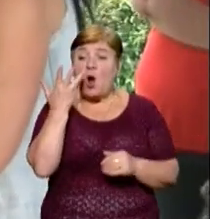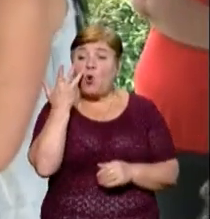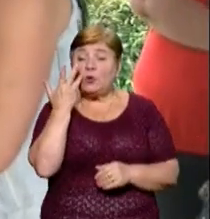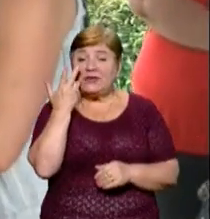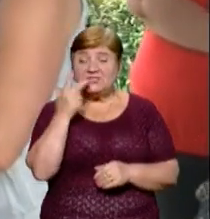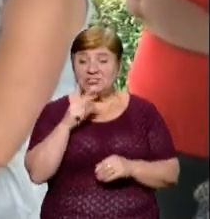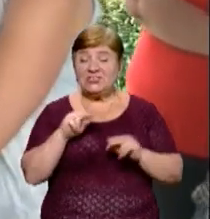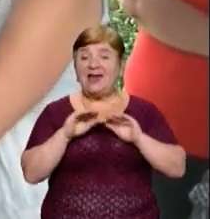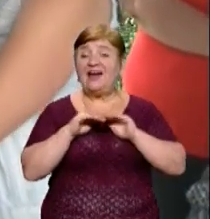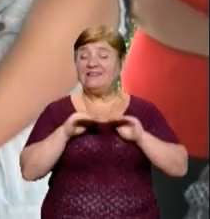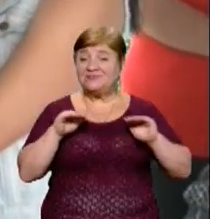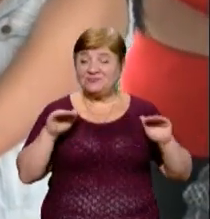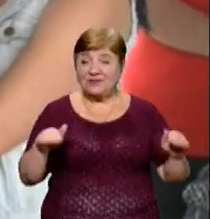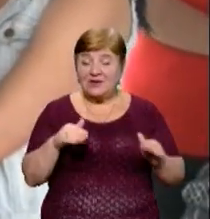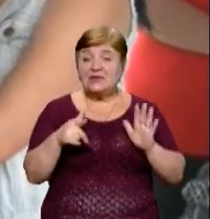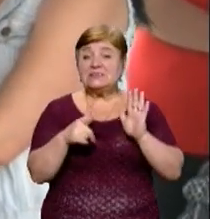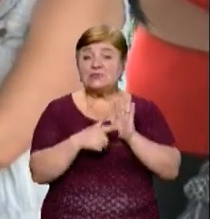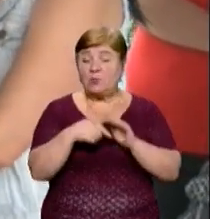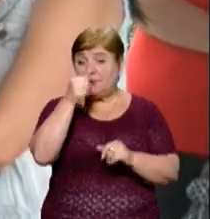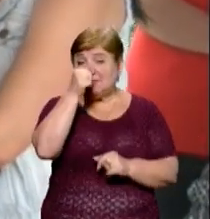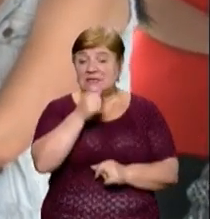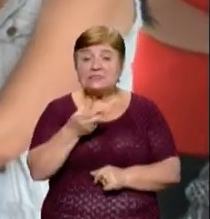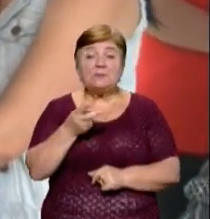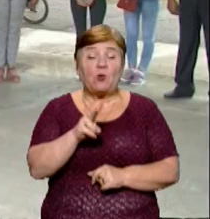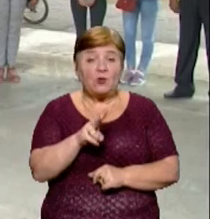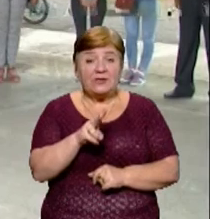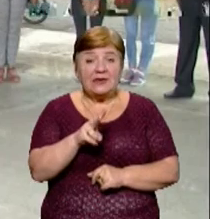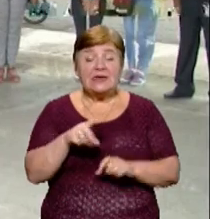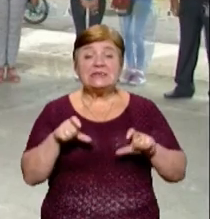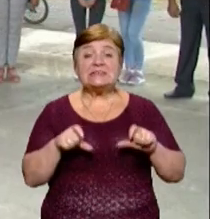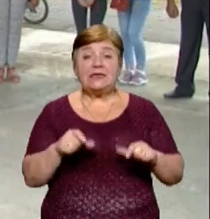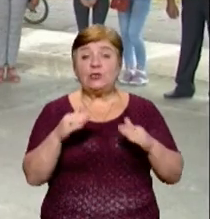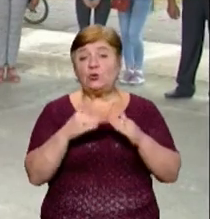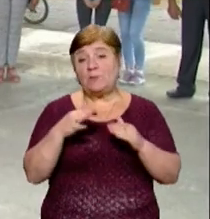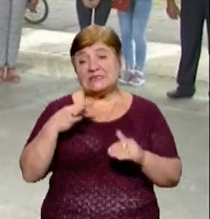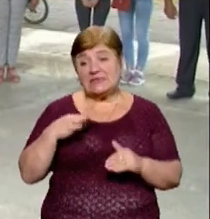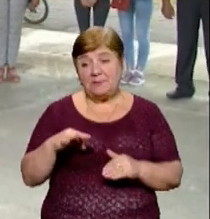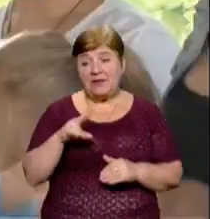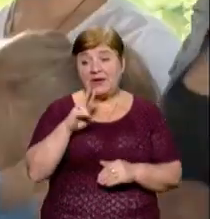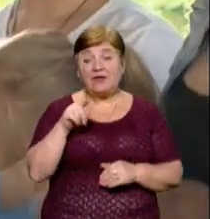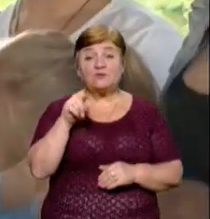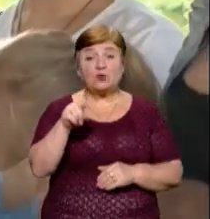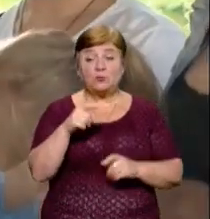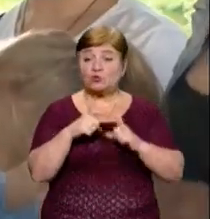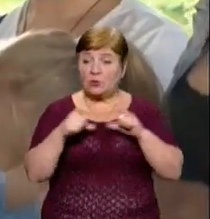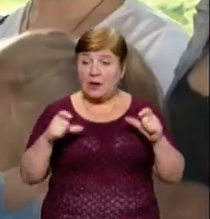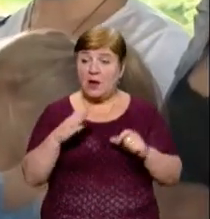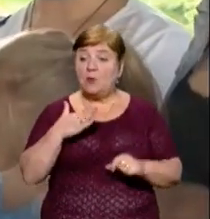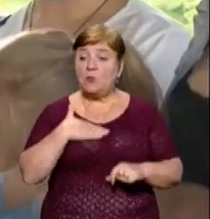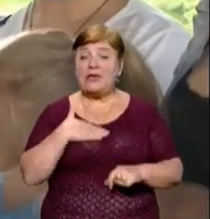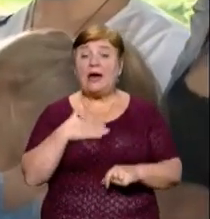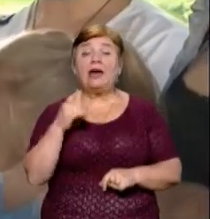-інтернату Ольга Грищенко сьомий місяць находить на роботу. Сидить вдома з сином, який виховується в цьому закладі. Моя дитина